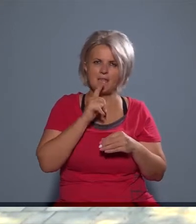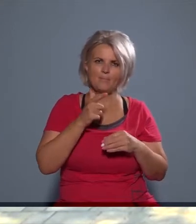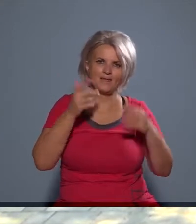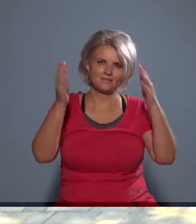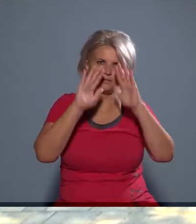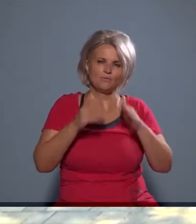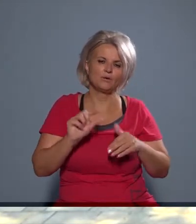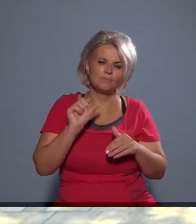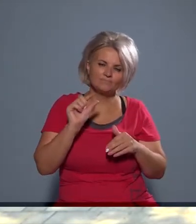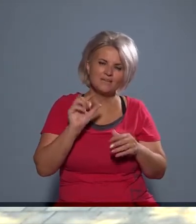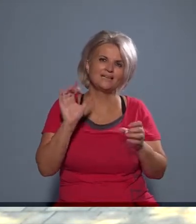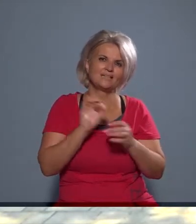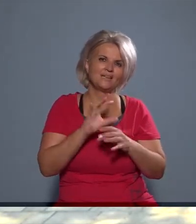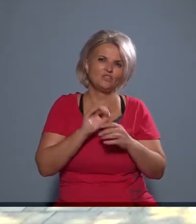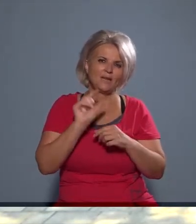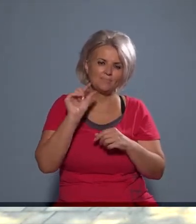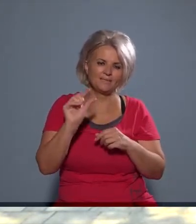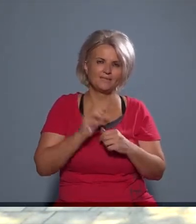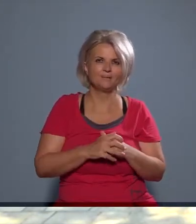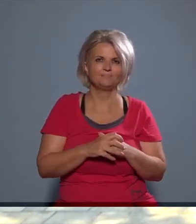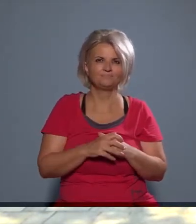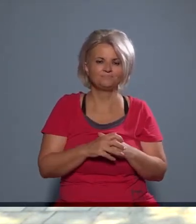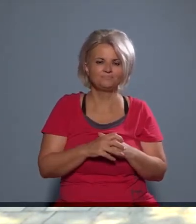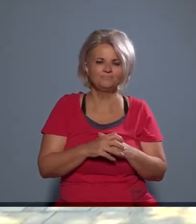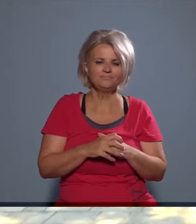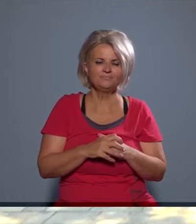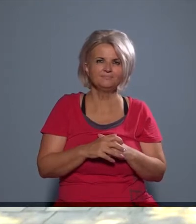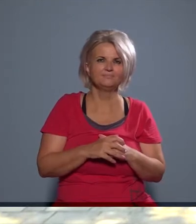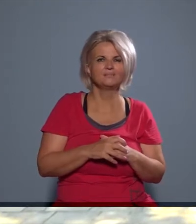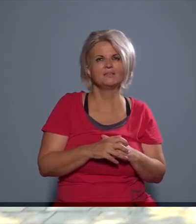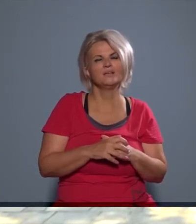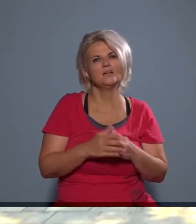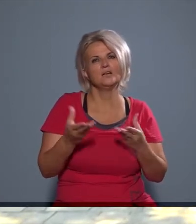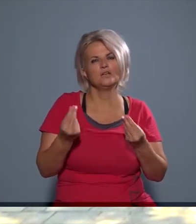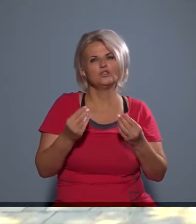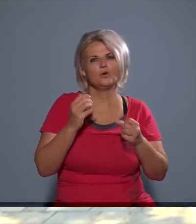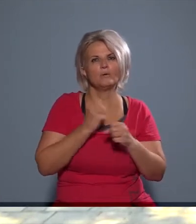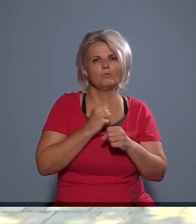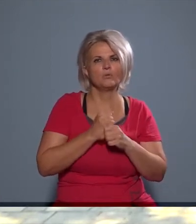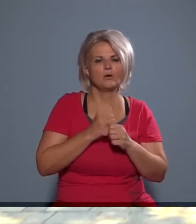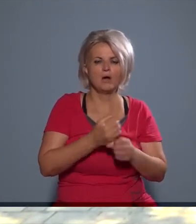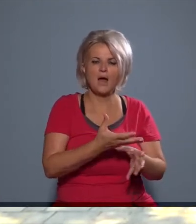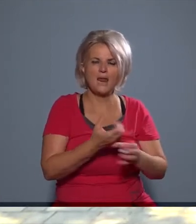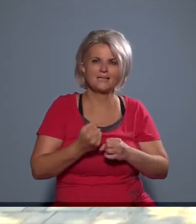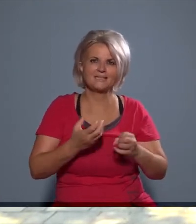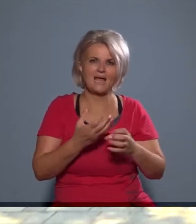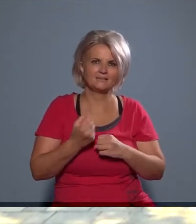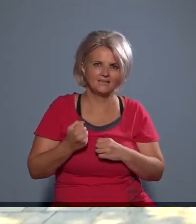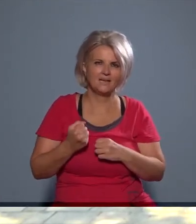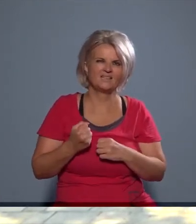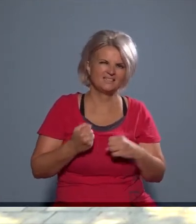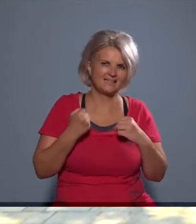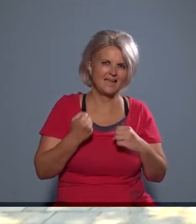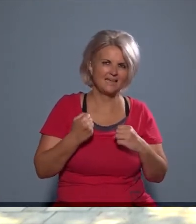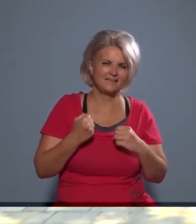nem lesz szobor. Szerencsére kicsi, tehát így a mélytelep se jön nagyon szóba, mert nagyon sok munka leszedni, és igazából